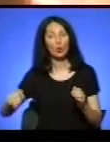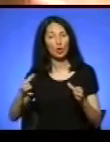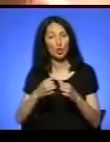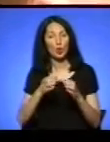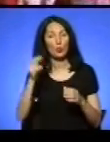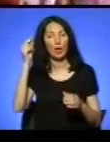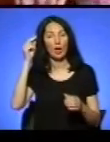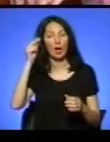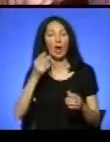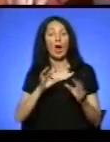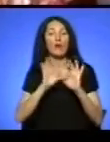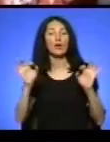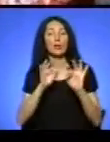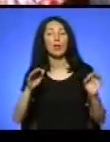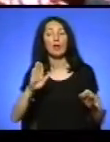Еларіс.